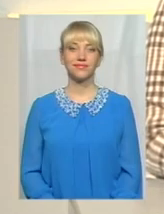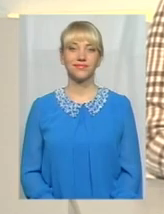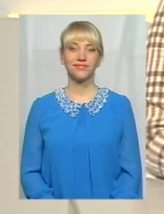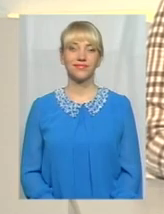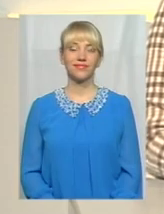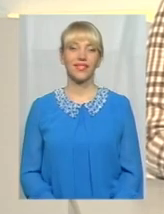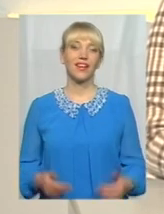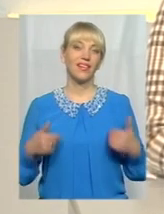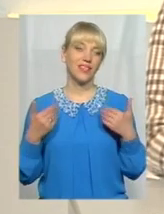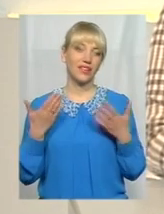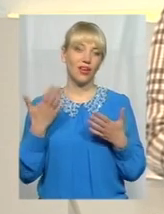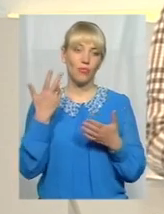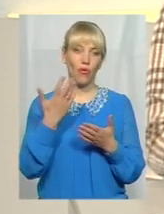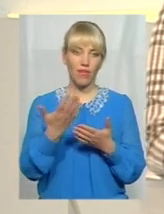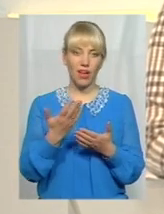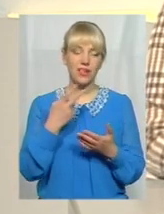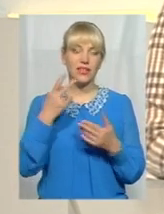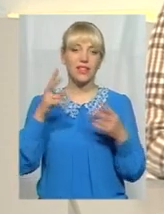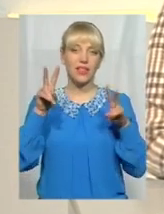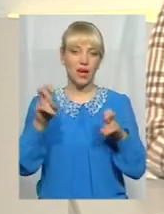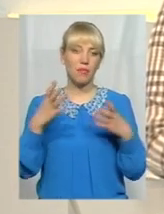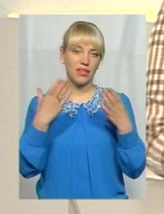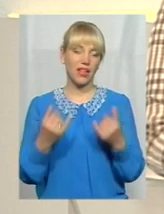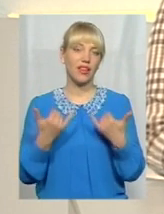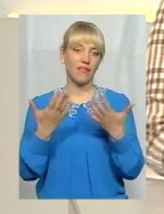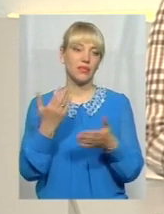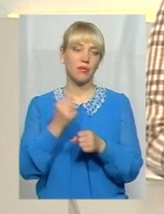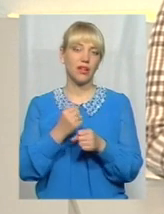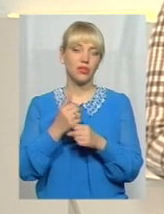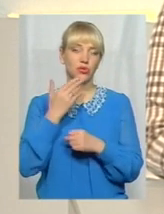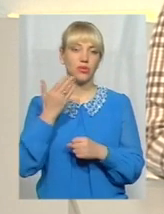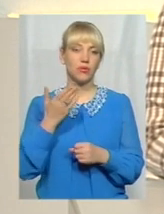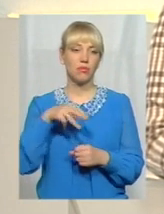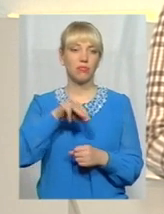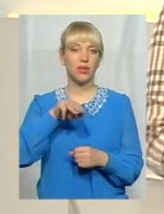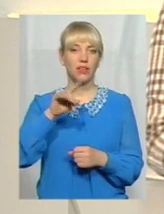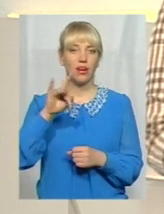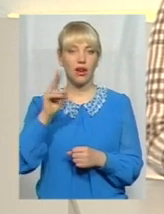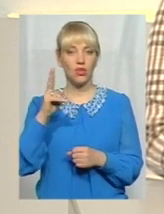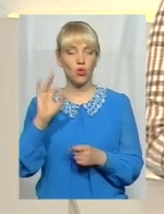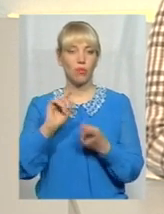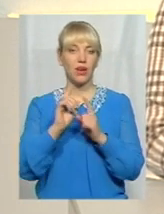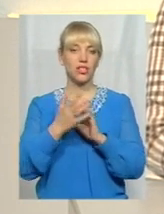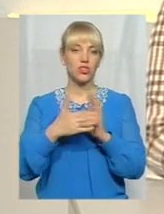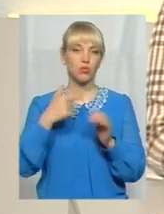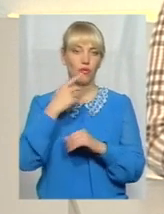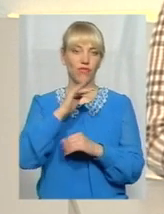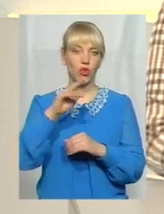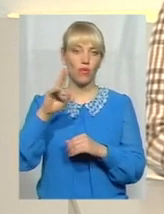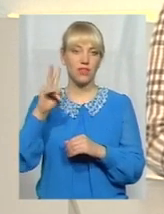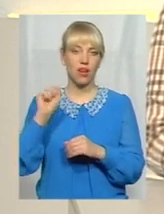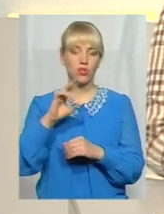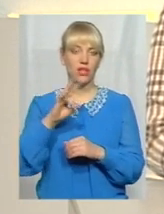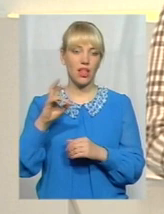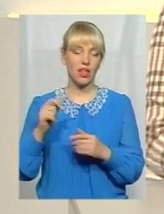Мої вітання на Суспільному. Тема дня. Сьогодні для вас у студії працює Юна Мітрашко та Оксана Фіновська перекладає на мову жестів.